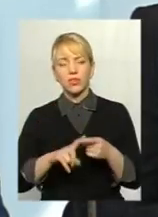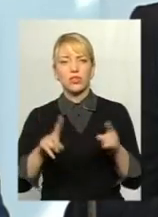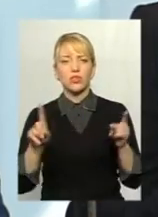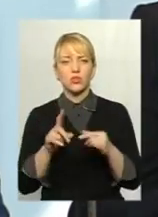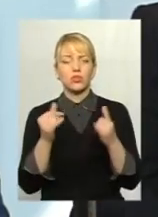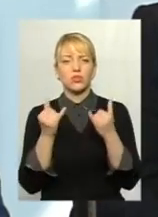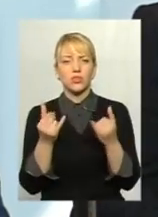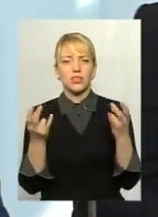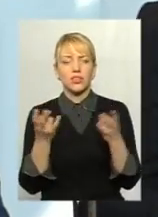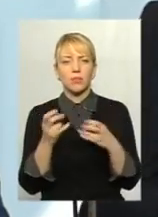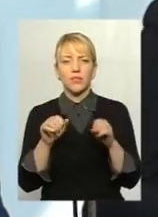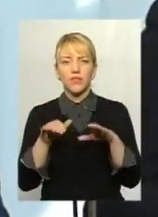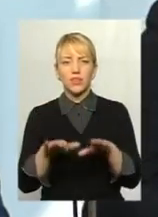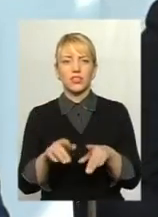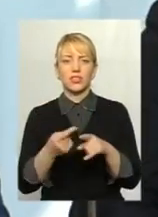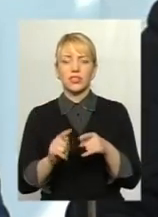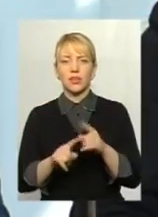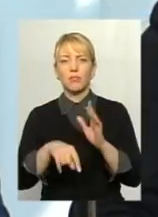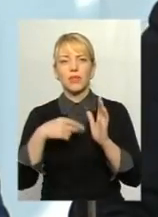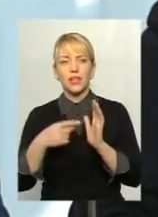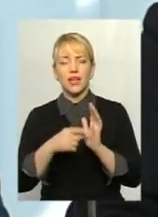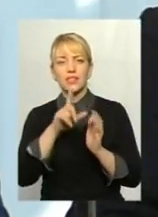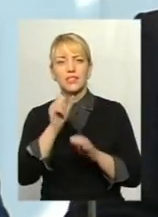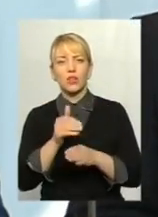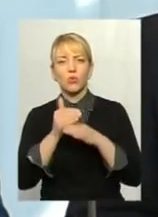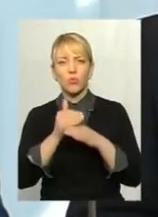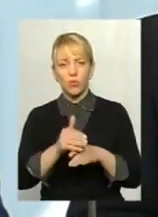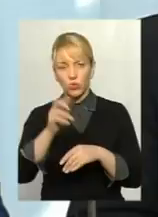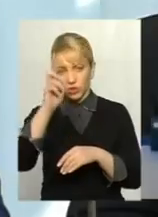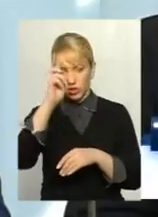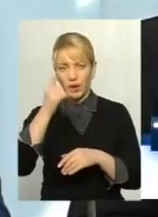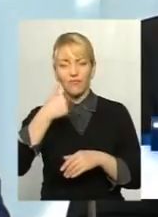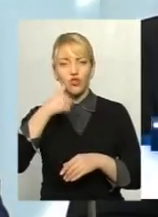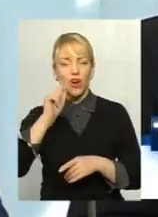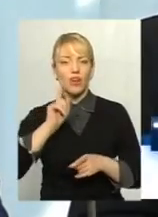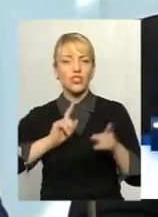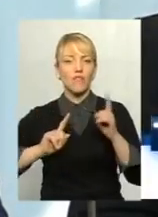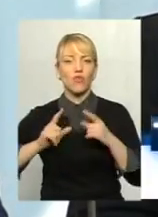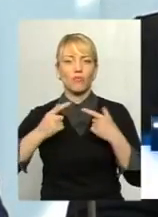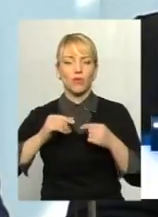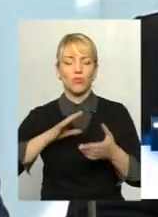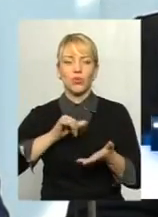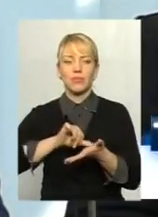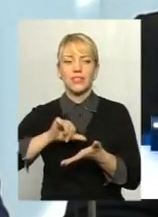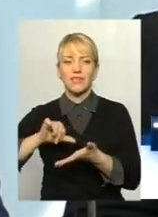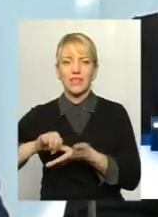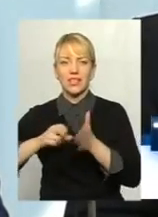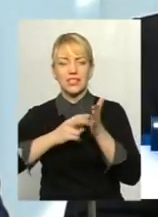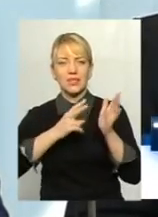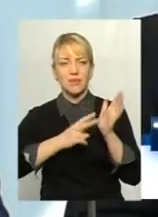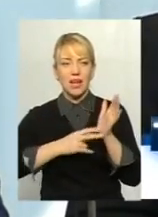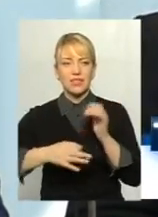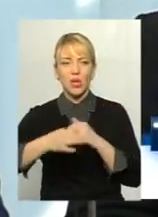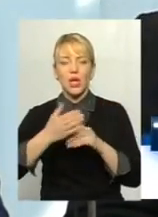що потрібно вирішити це питання якраз за допомогою держави. і вчорашній форум, де були представники 17 областей і